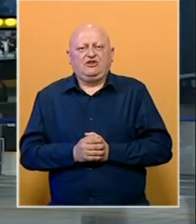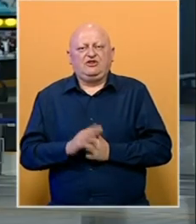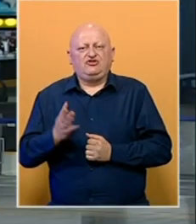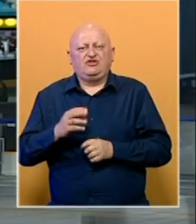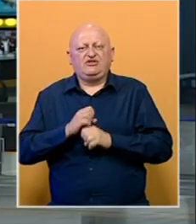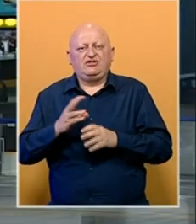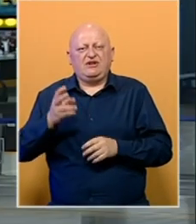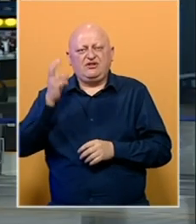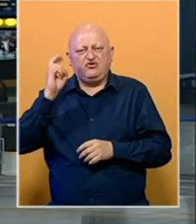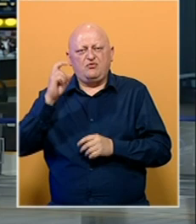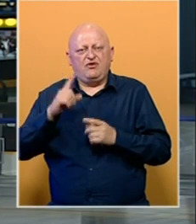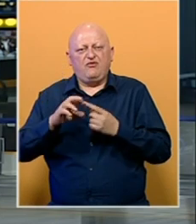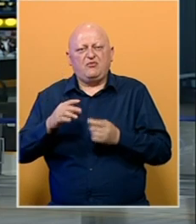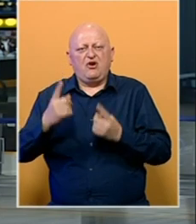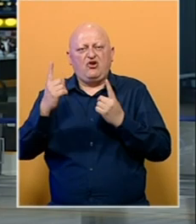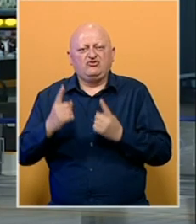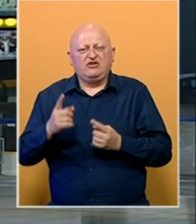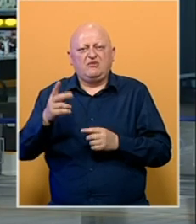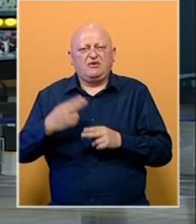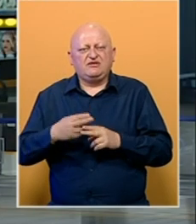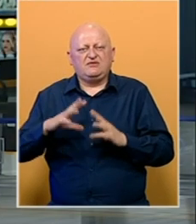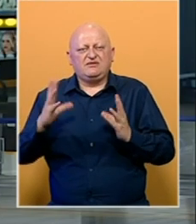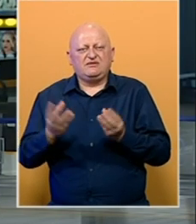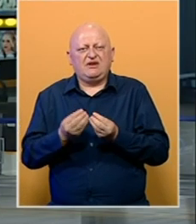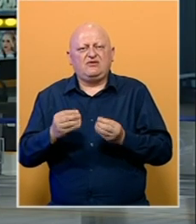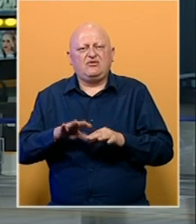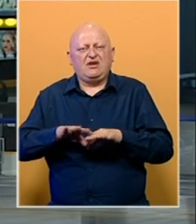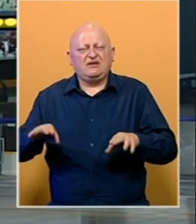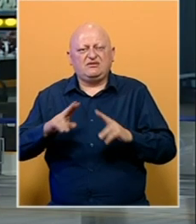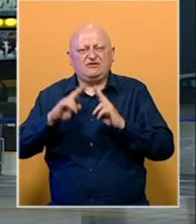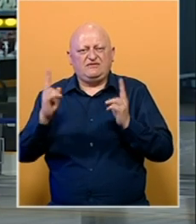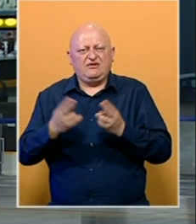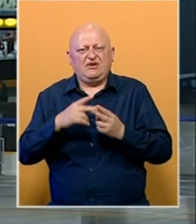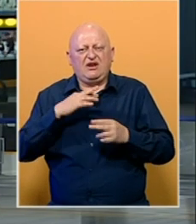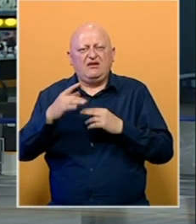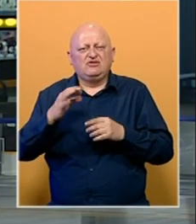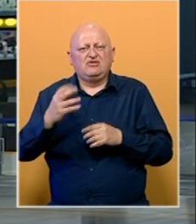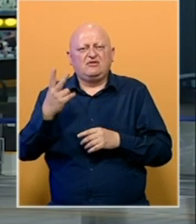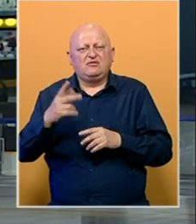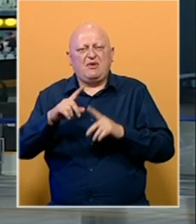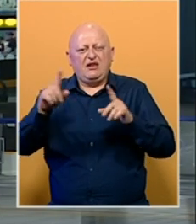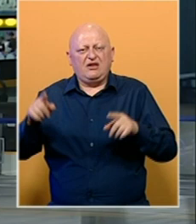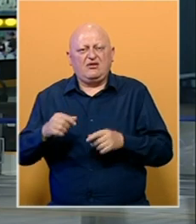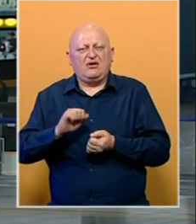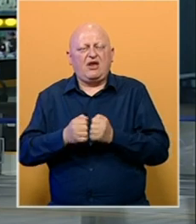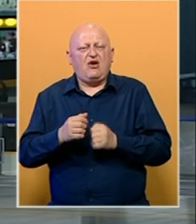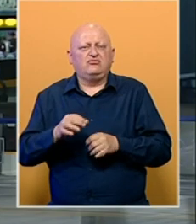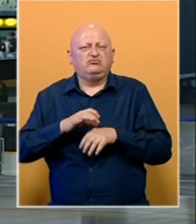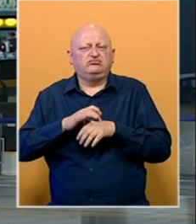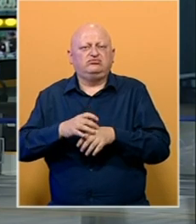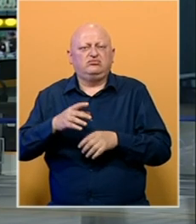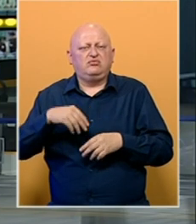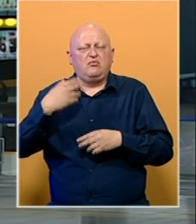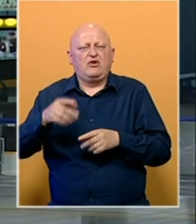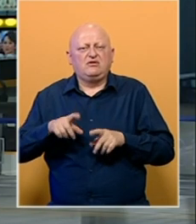14. izdanje Dubrovnik foruma održano je pod nazivom Zajedno u razvojnom svijetu. Razgovaralo se u tri panela o geostrategiju post